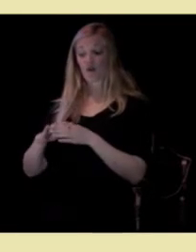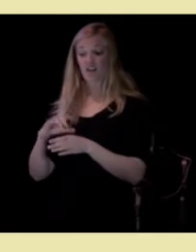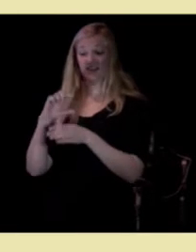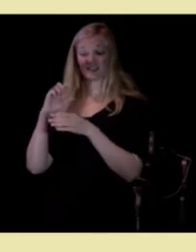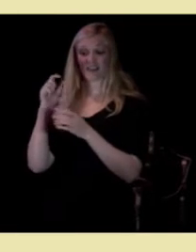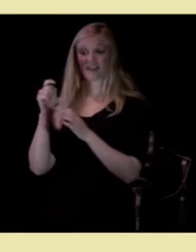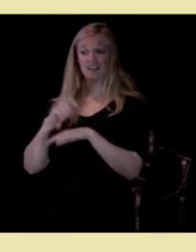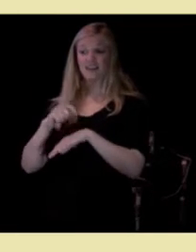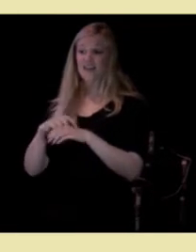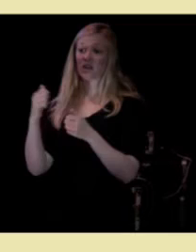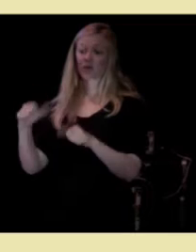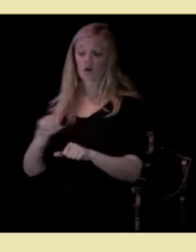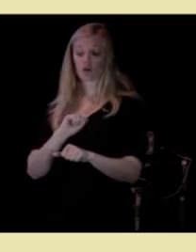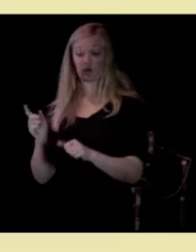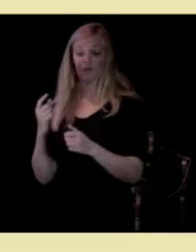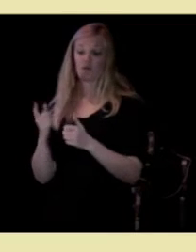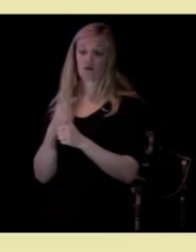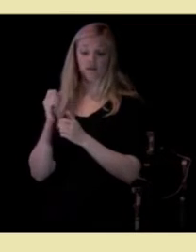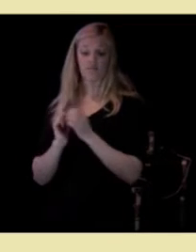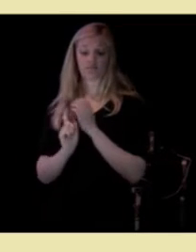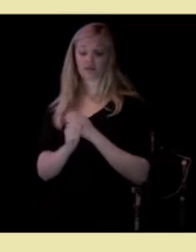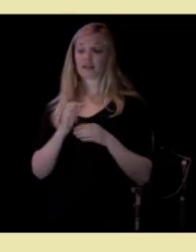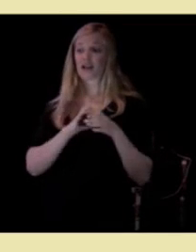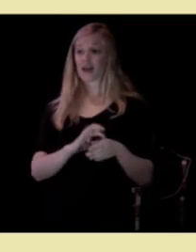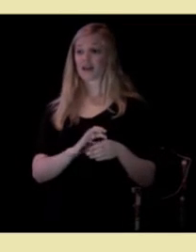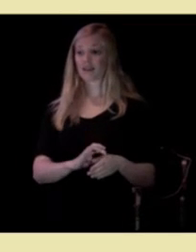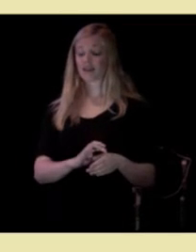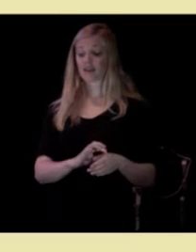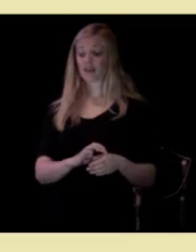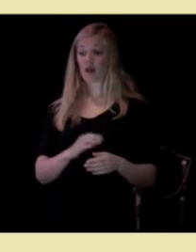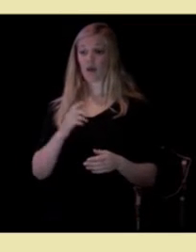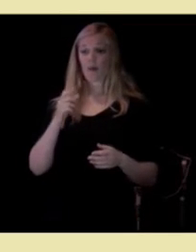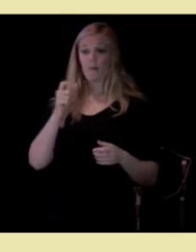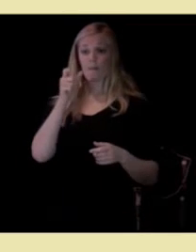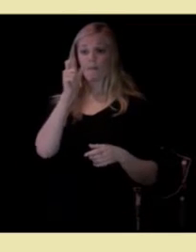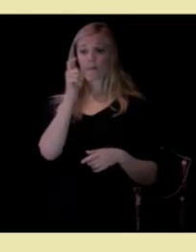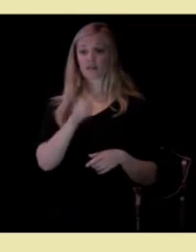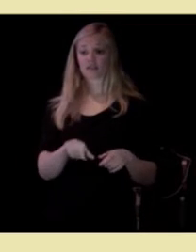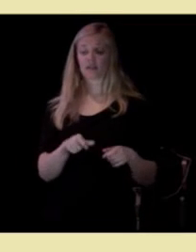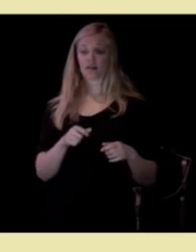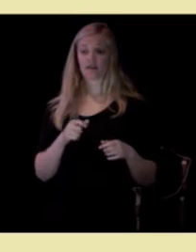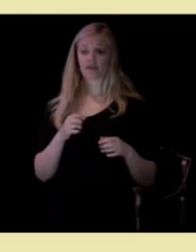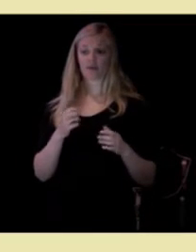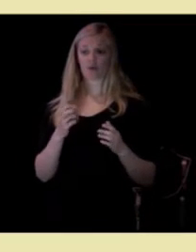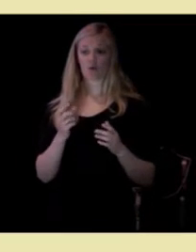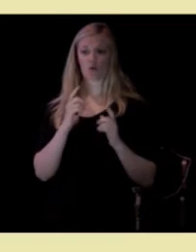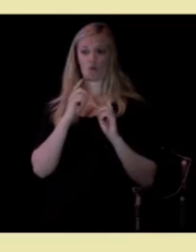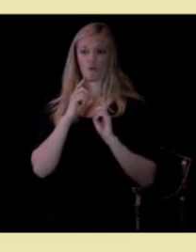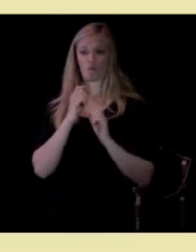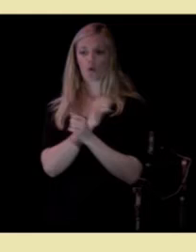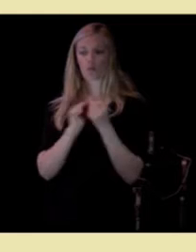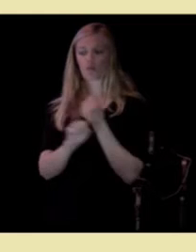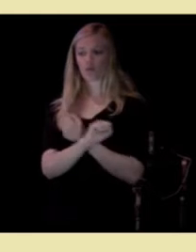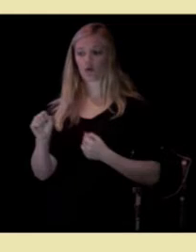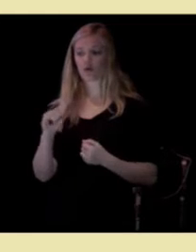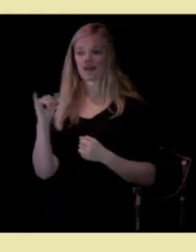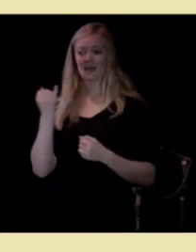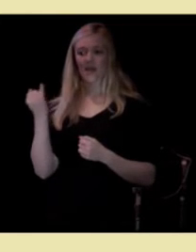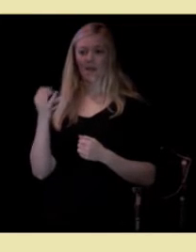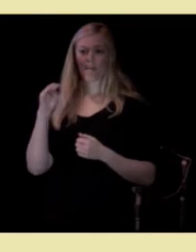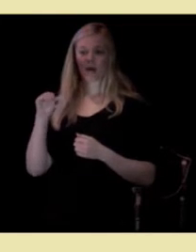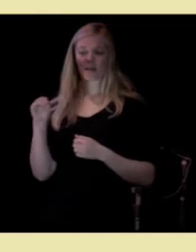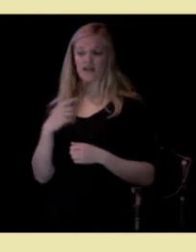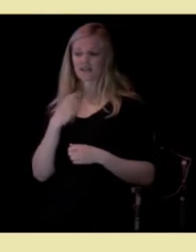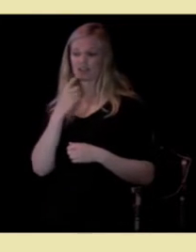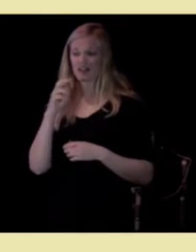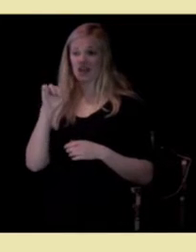når de først har kommet til legen. Pasienten bud Inger Marie Sommerseth i Nordland fortalte nylig DNRK